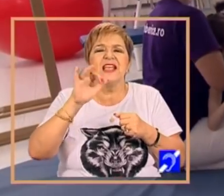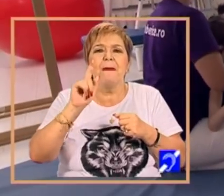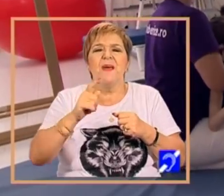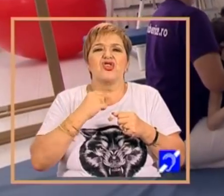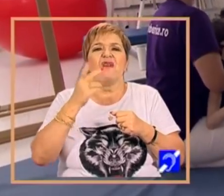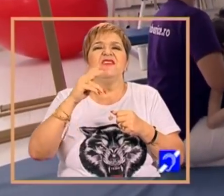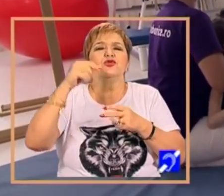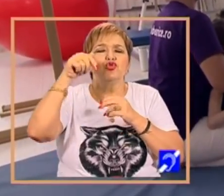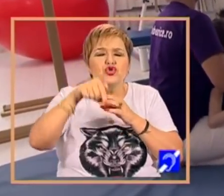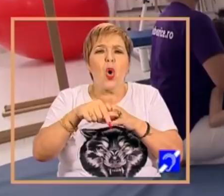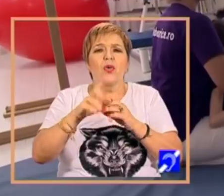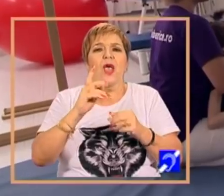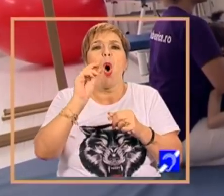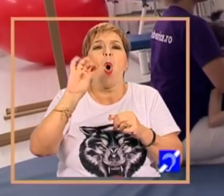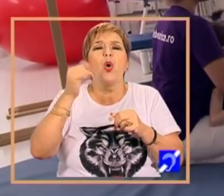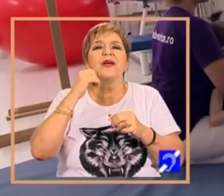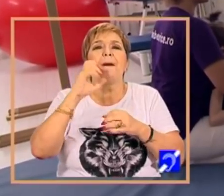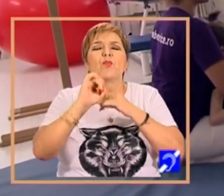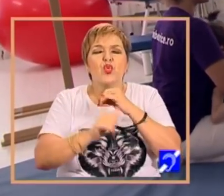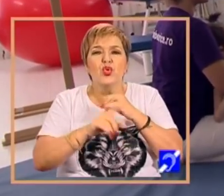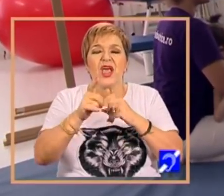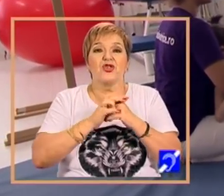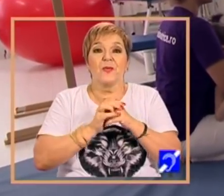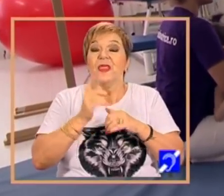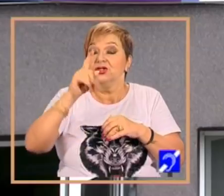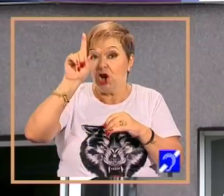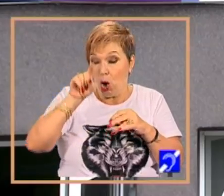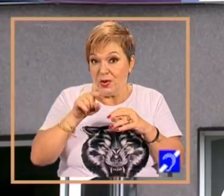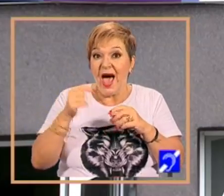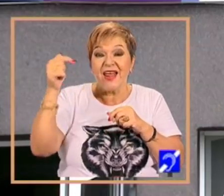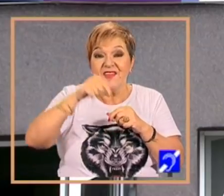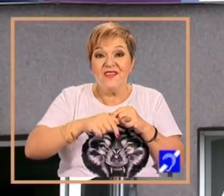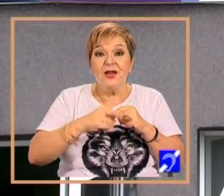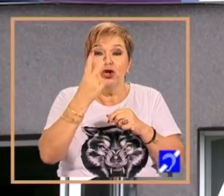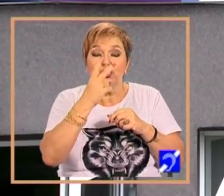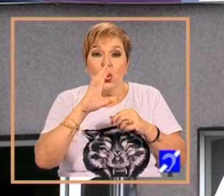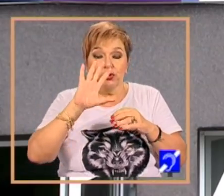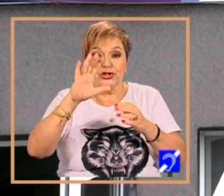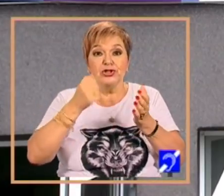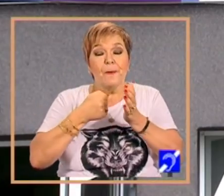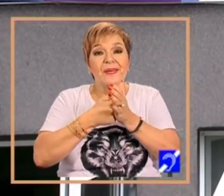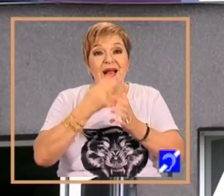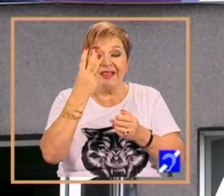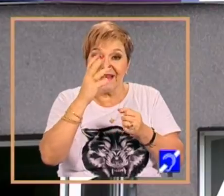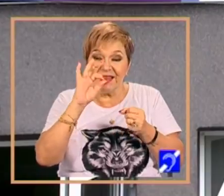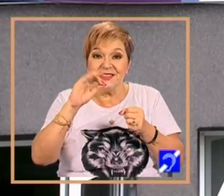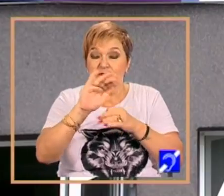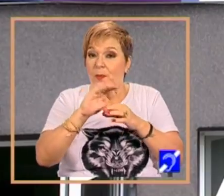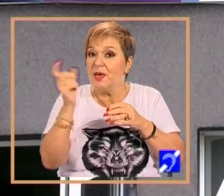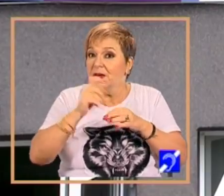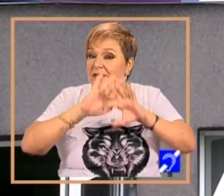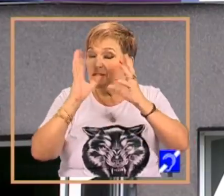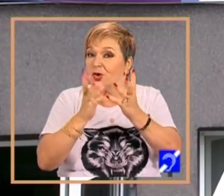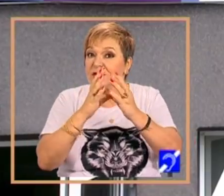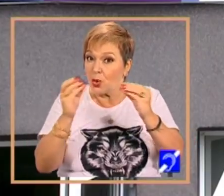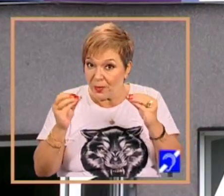Vințul de Jos, Ogna Mureș și Lunar, vin între 25-30 de copii din întreaga țară